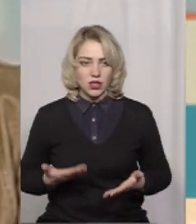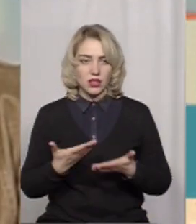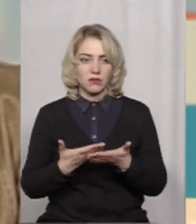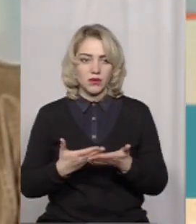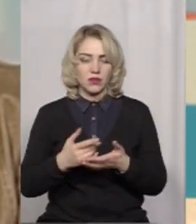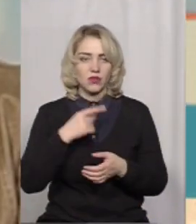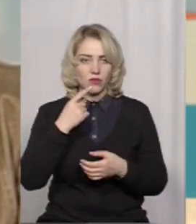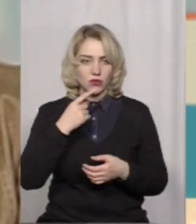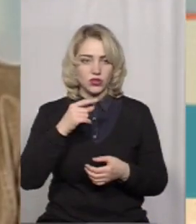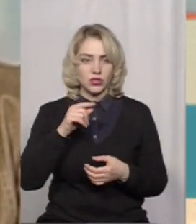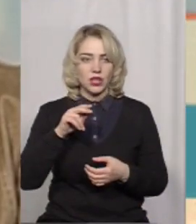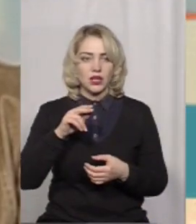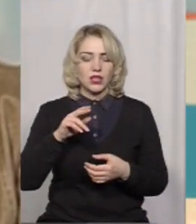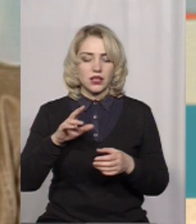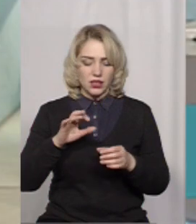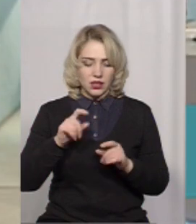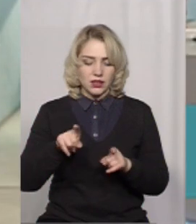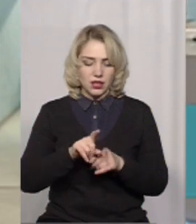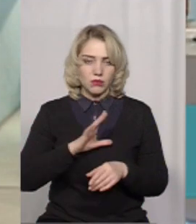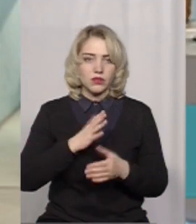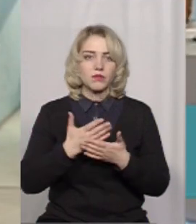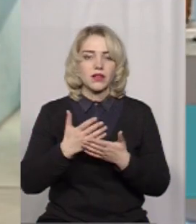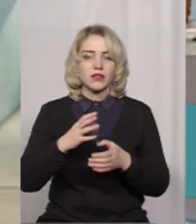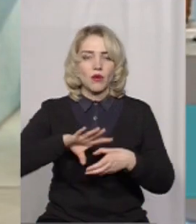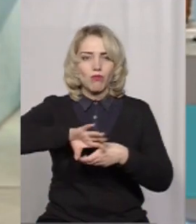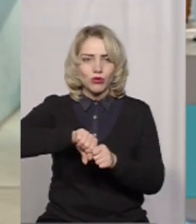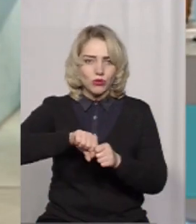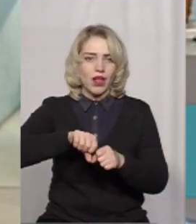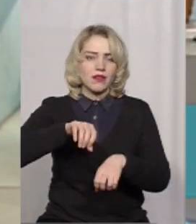наприклад, взяти, щоб так практично було, наприклад, ціль подолання бідності.